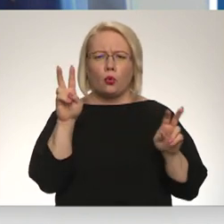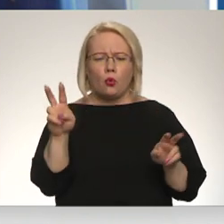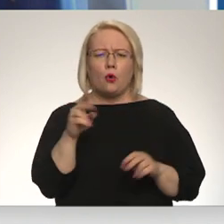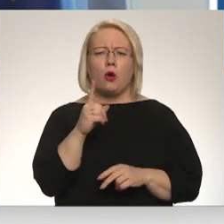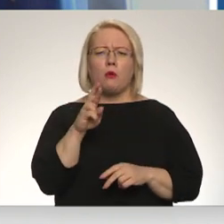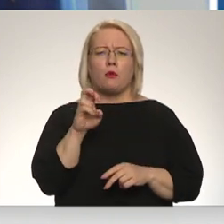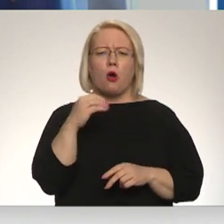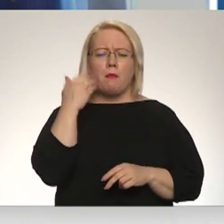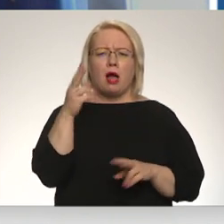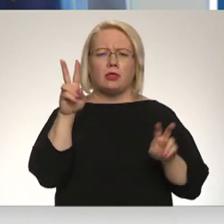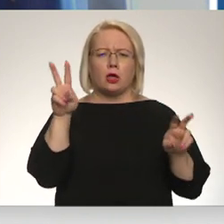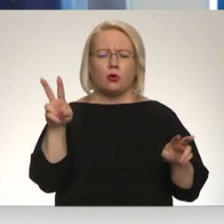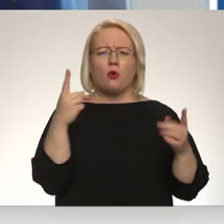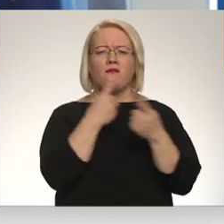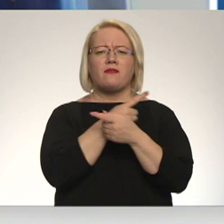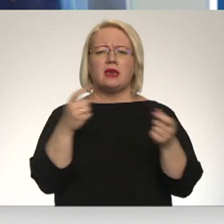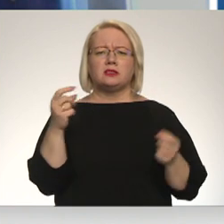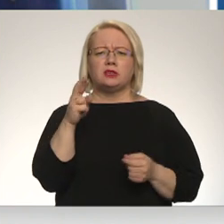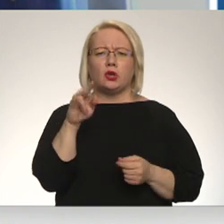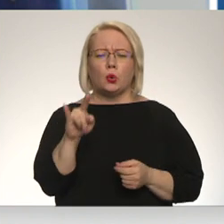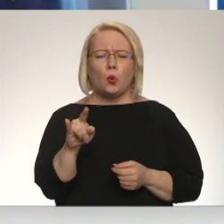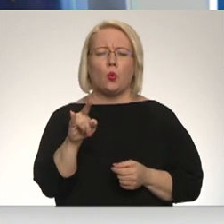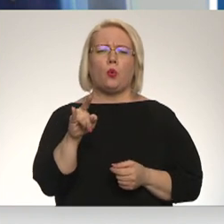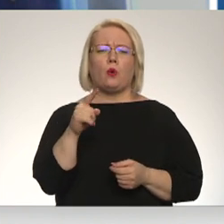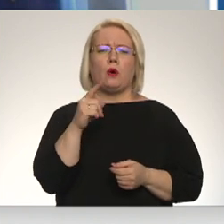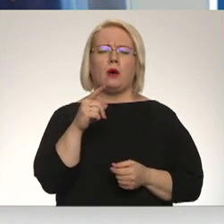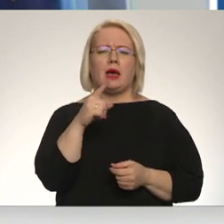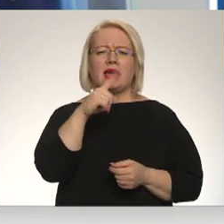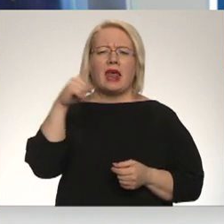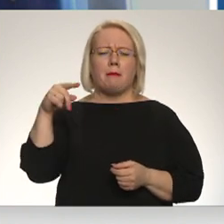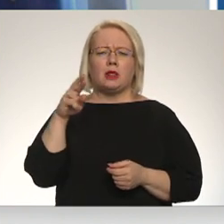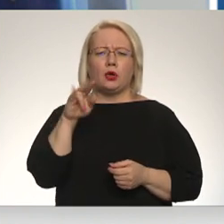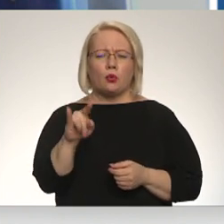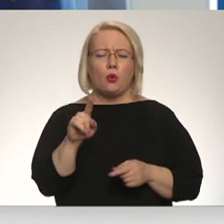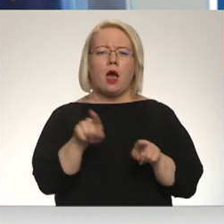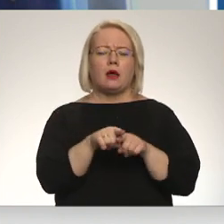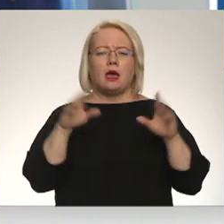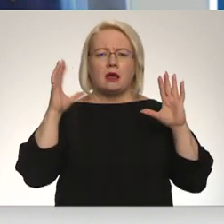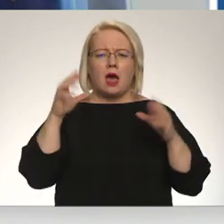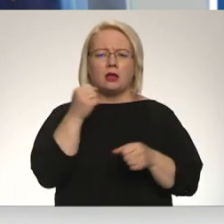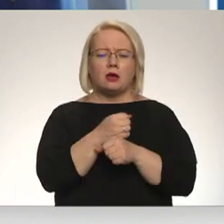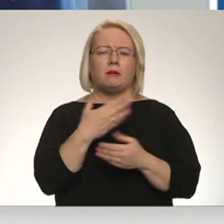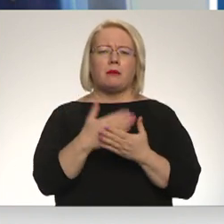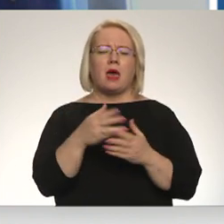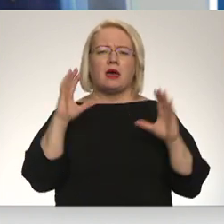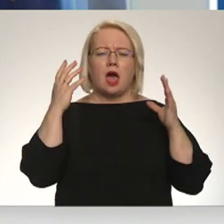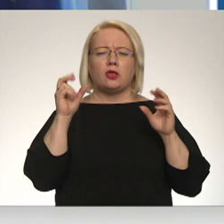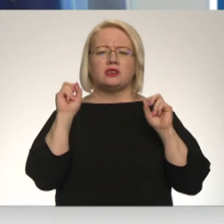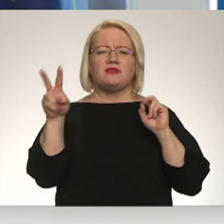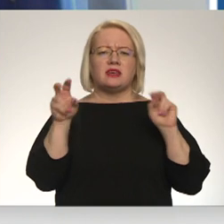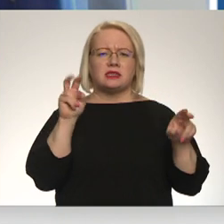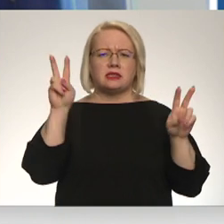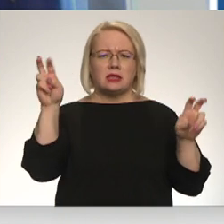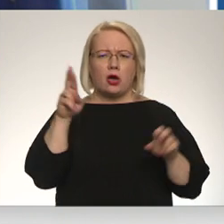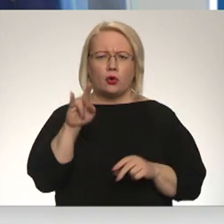Baltika Rū, Vestja Rū, Kremlin Rū, kā arī vairākas rādiostacijas, tādus par Radio Zvies Dārū, Radio K.P. jeb